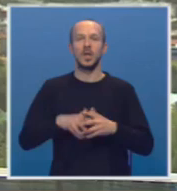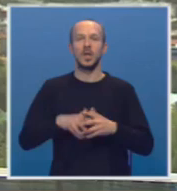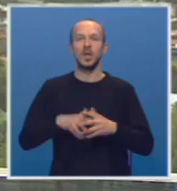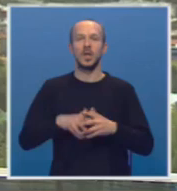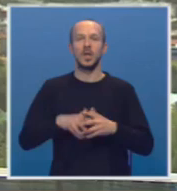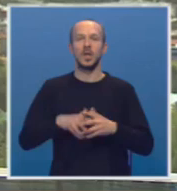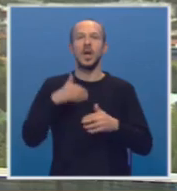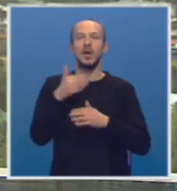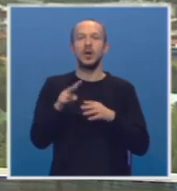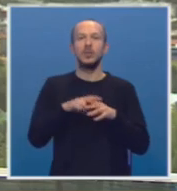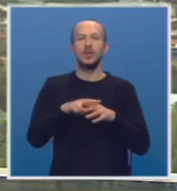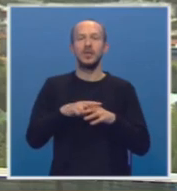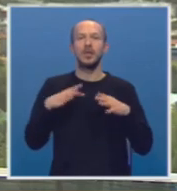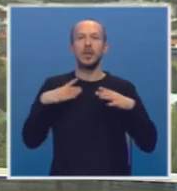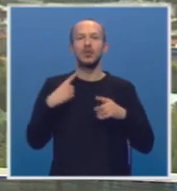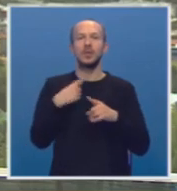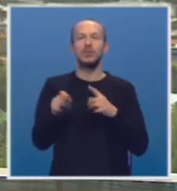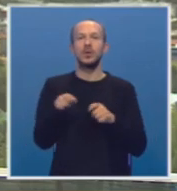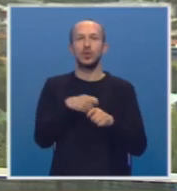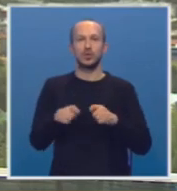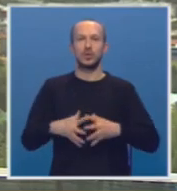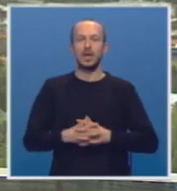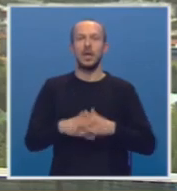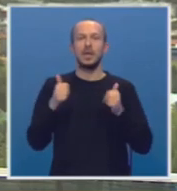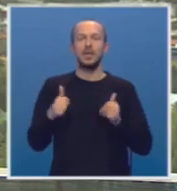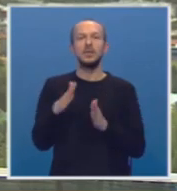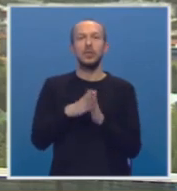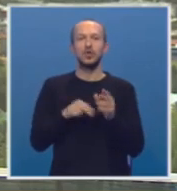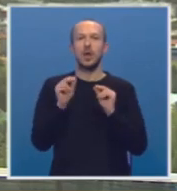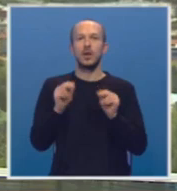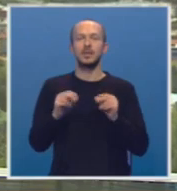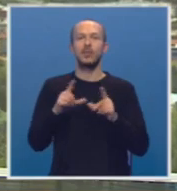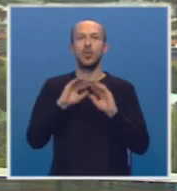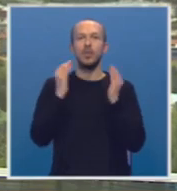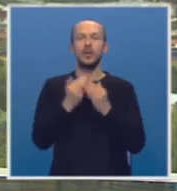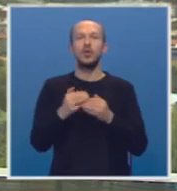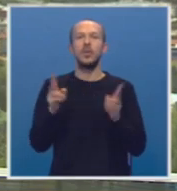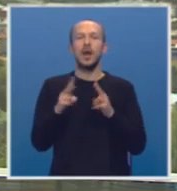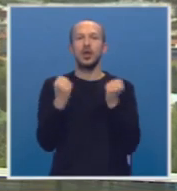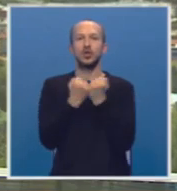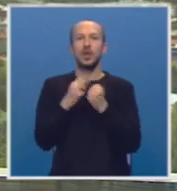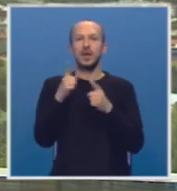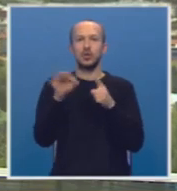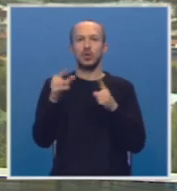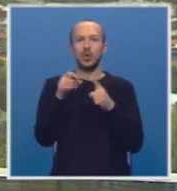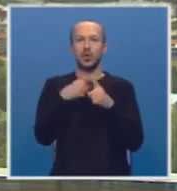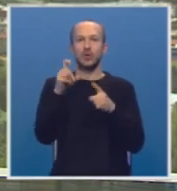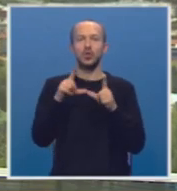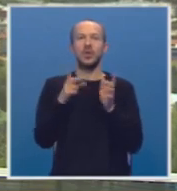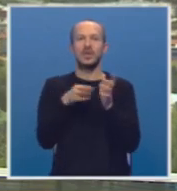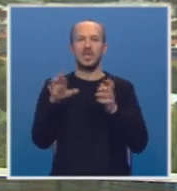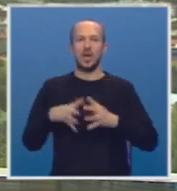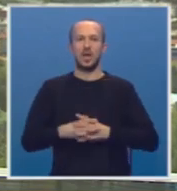Nakon dvomjesečne pauze zbog rekonstrukcije, danas je počela nastava u objektu male škole Risto Prorokoviću u